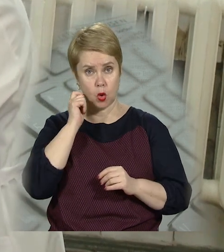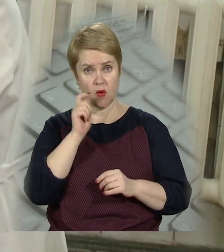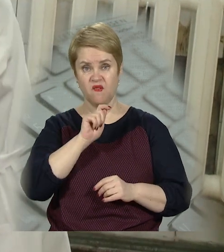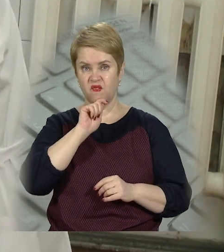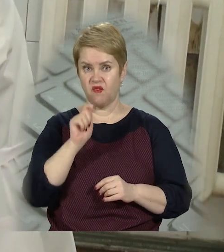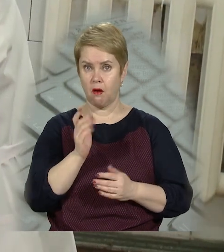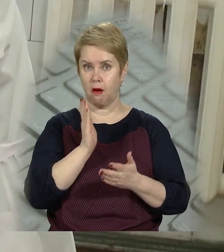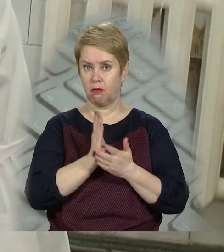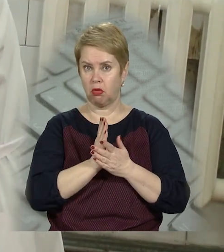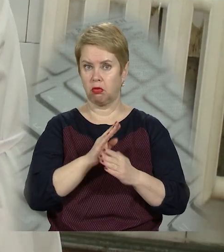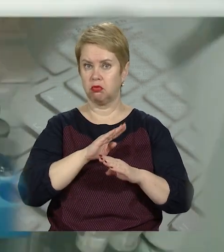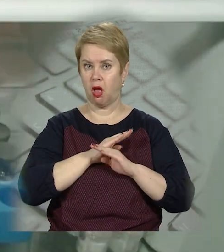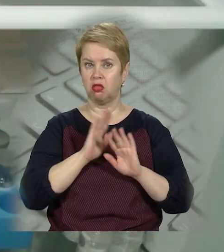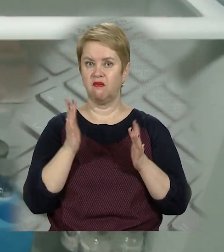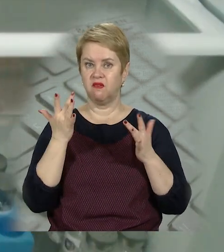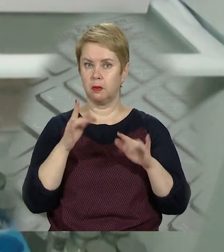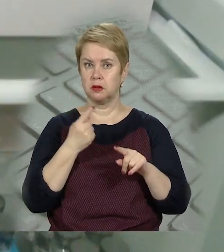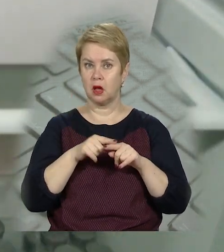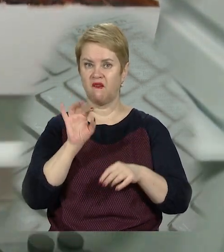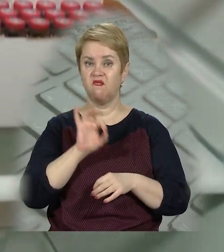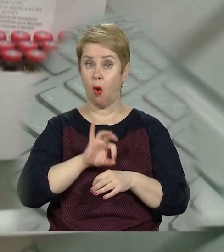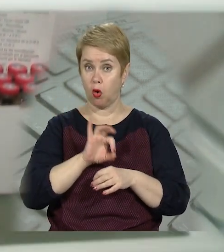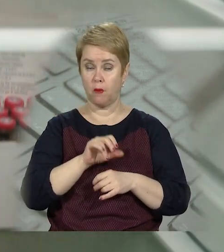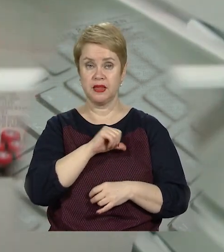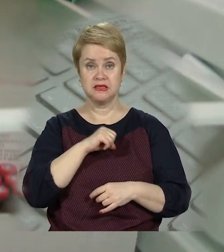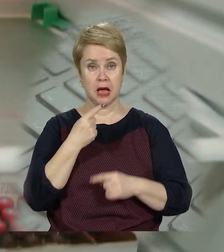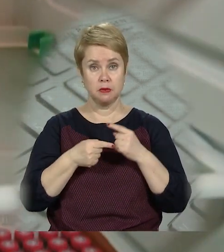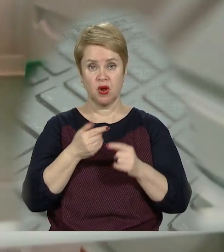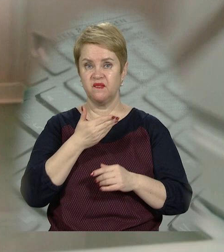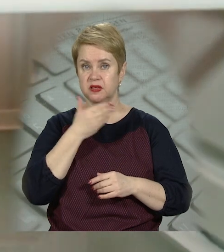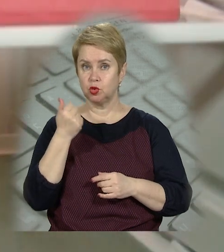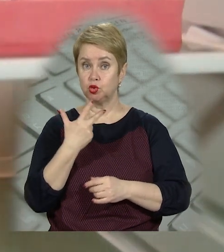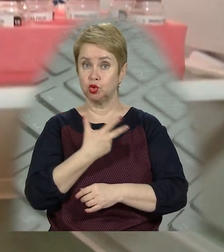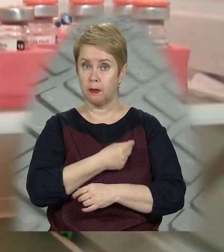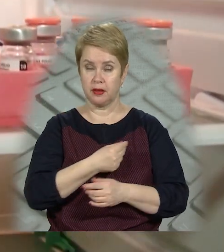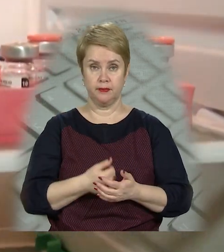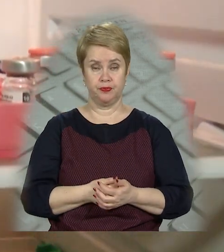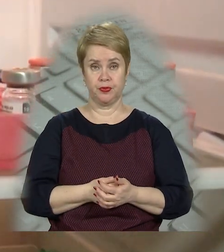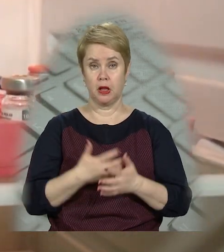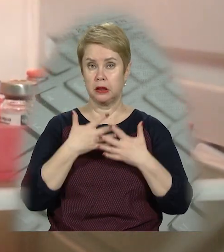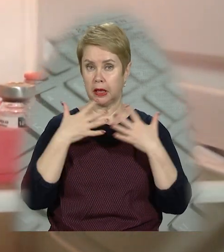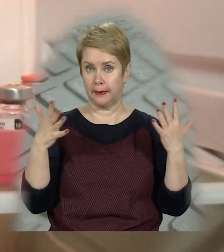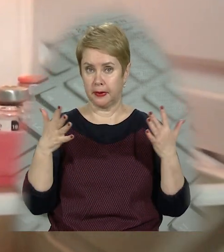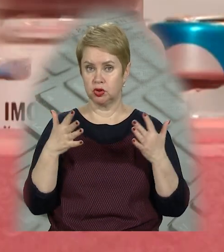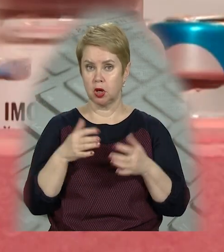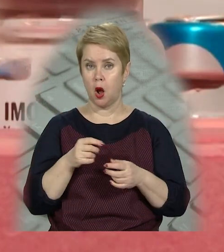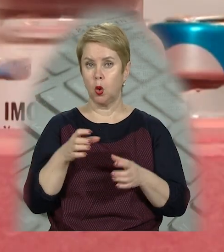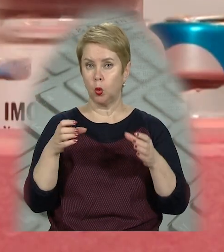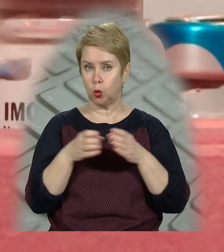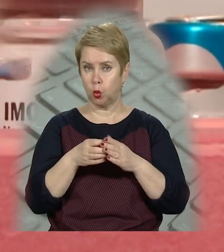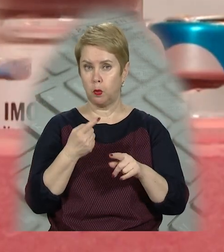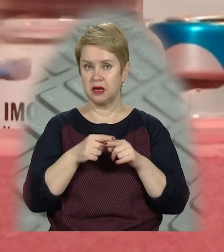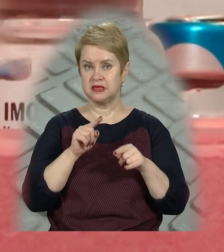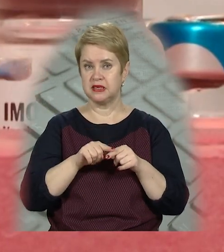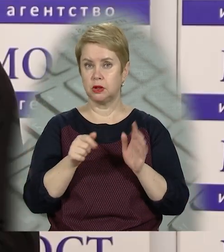років в Україні є летальні випадки від цієї хвороби. Саме через відсутність щеплення. Найбільше уразлива група – це